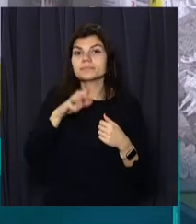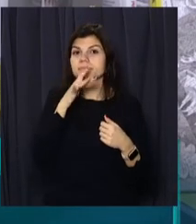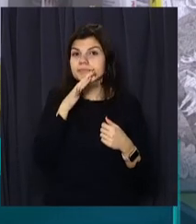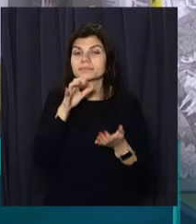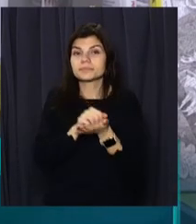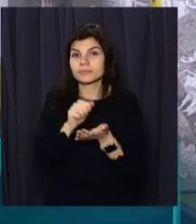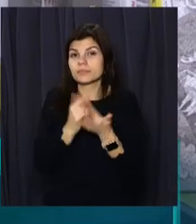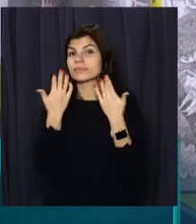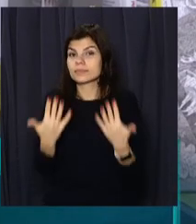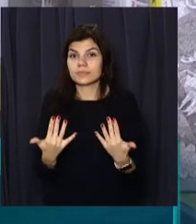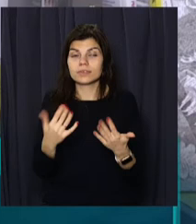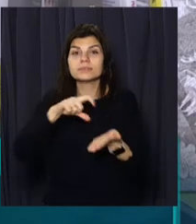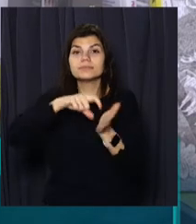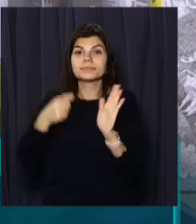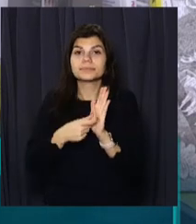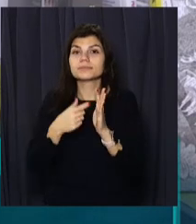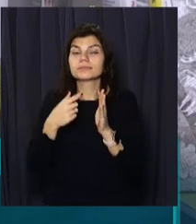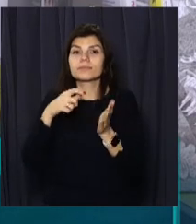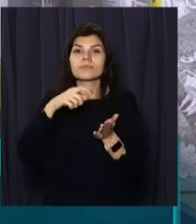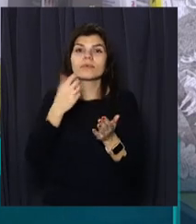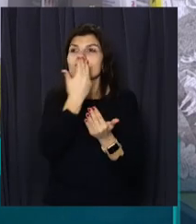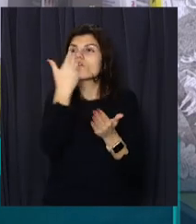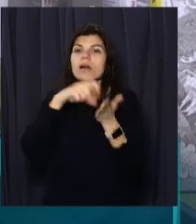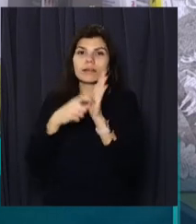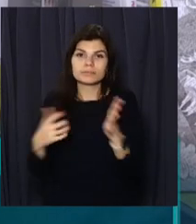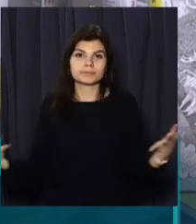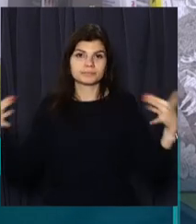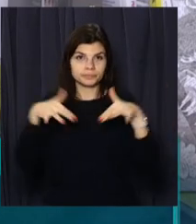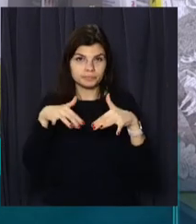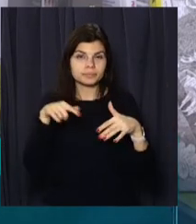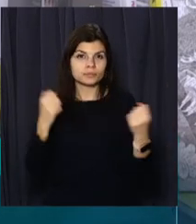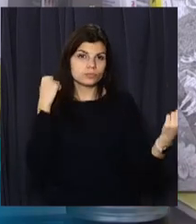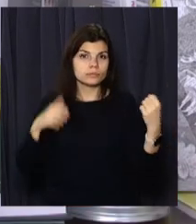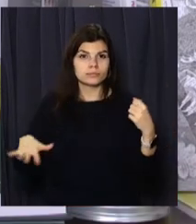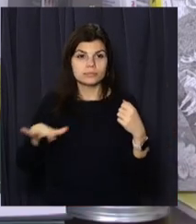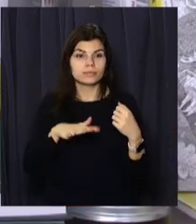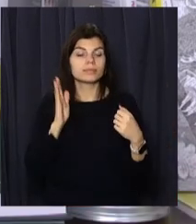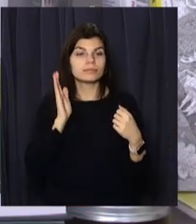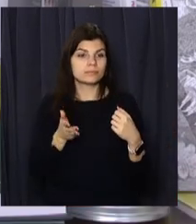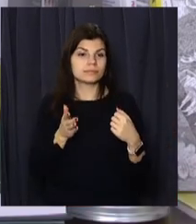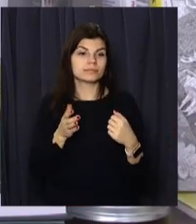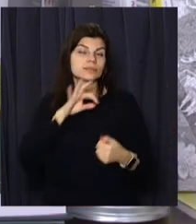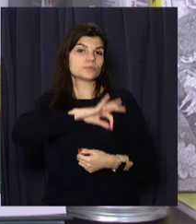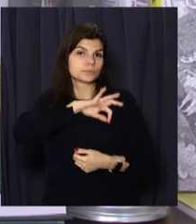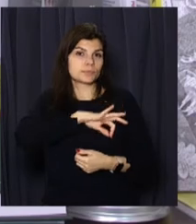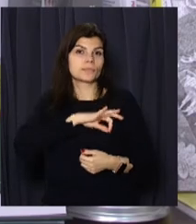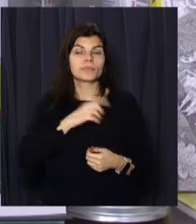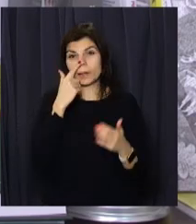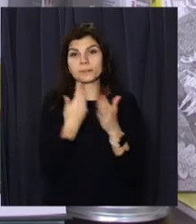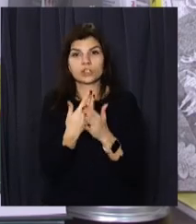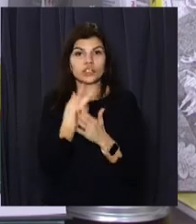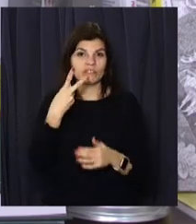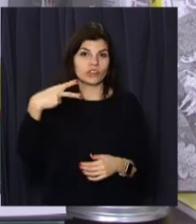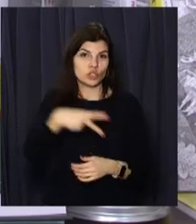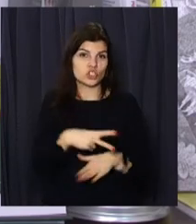займатися декілька класів. І саме цим спортивним майданчиком будуть користуватися приблизно